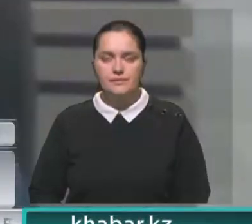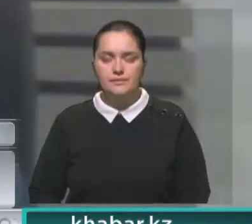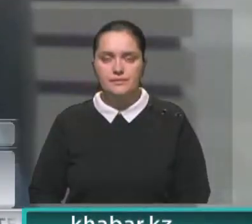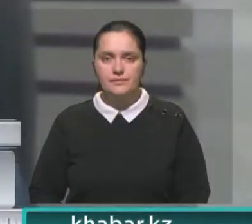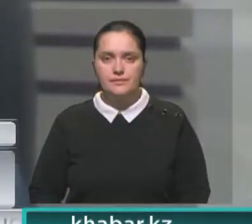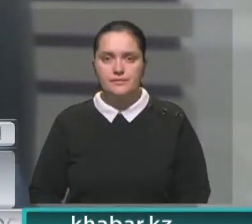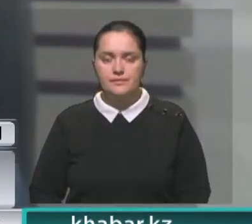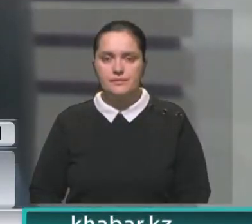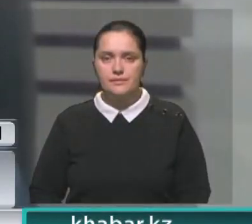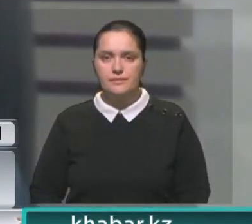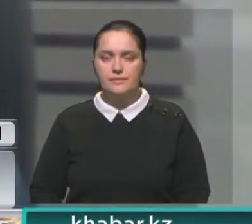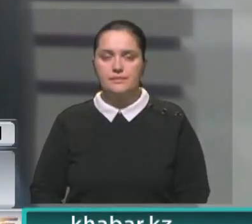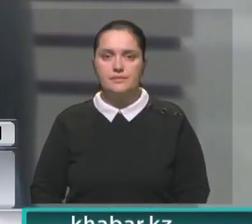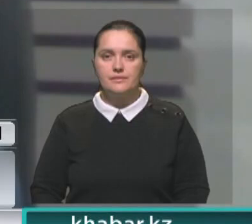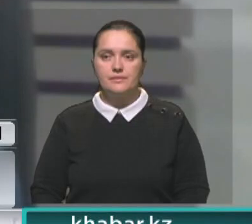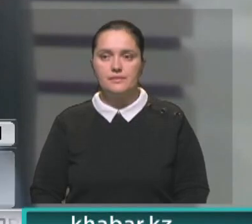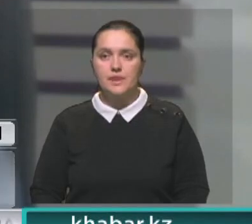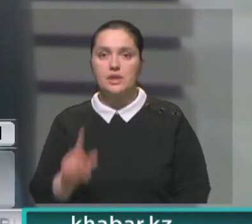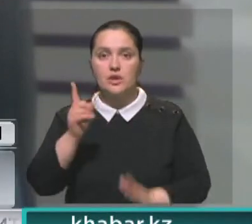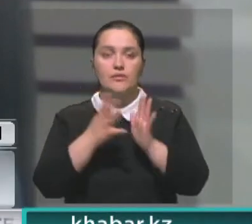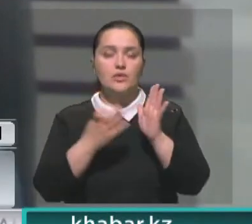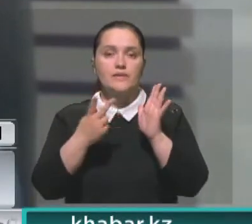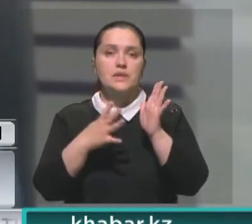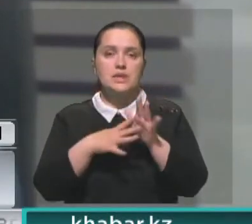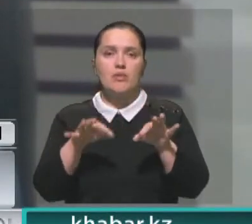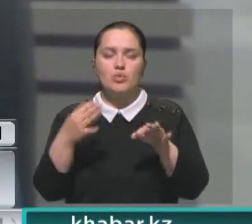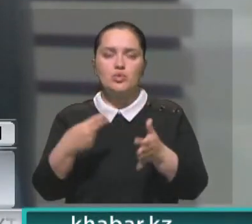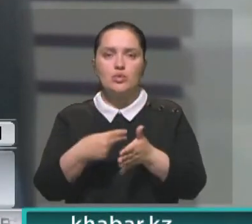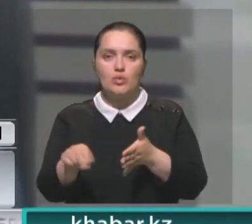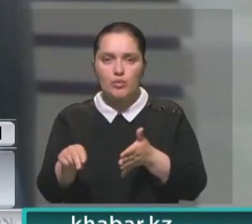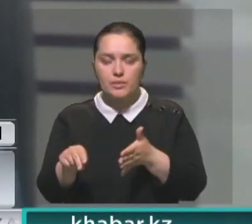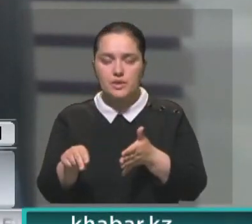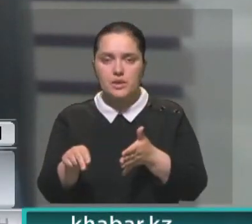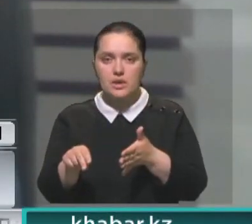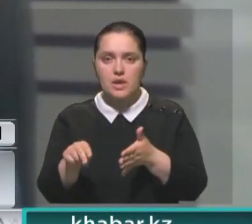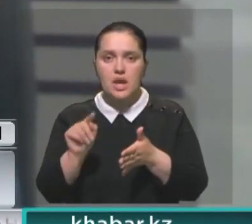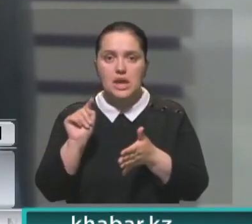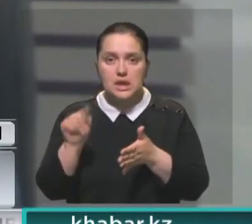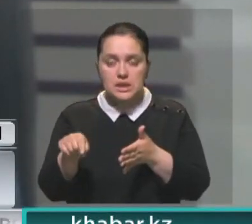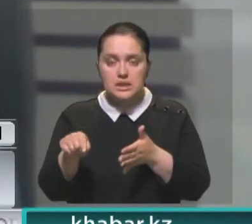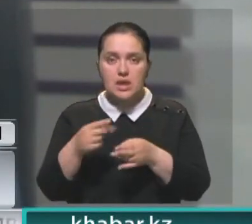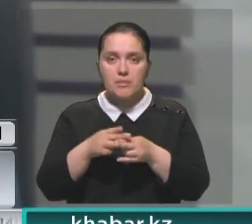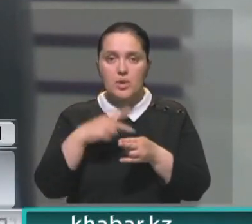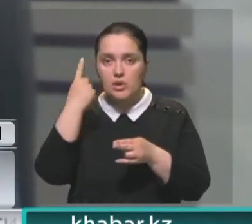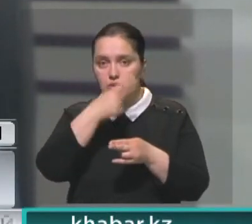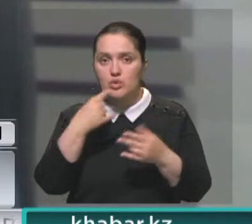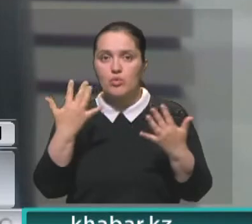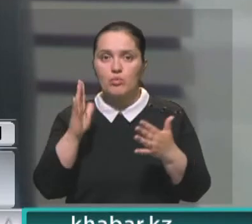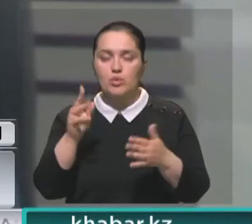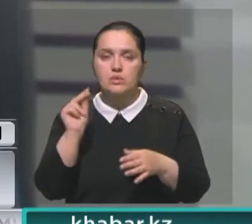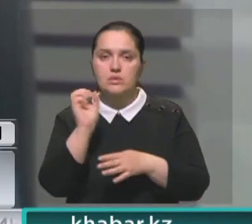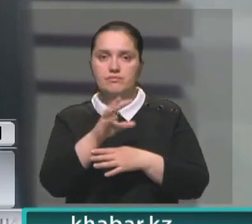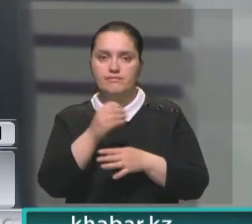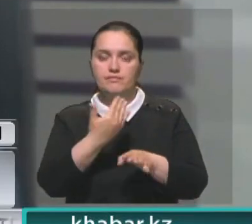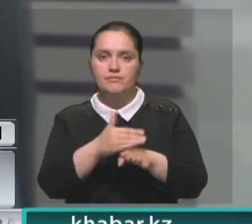В 1927 автомобили уже приобретено. Соответственно, вот эти физические лица уже будут погашать